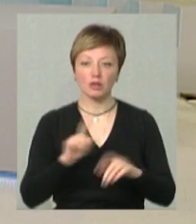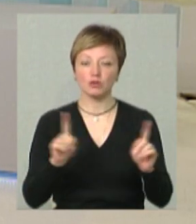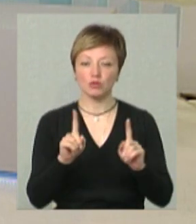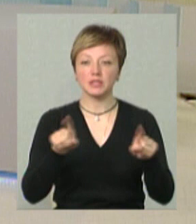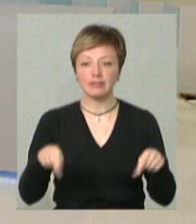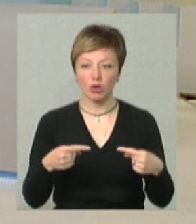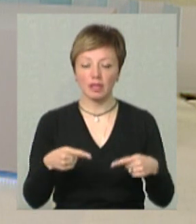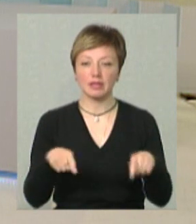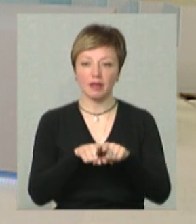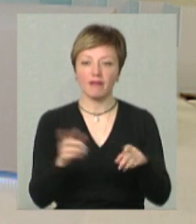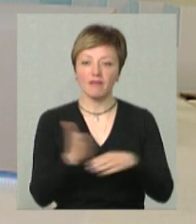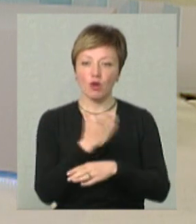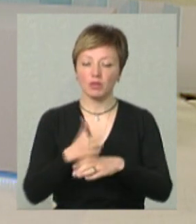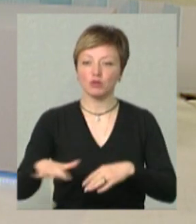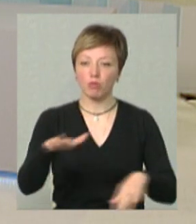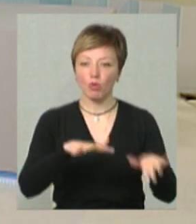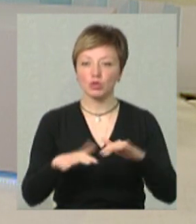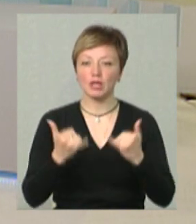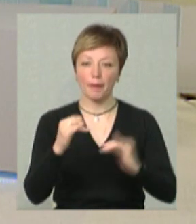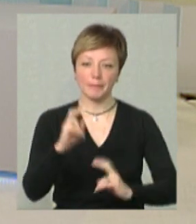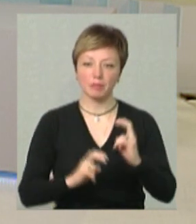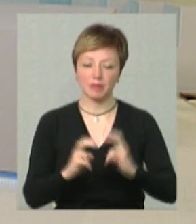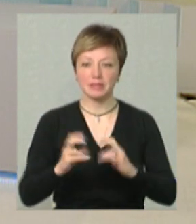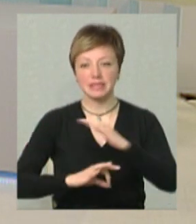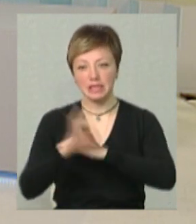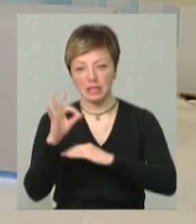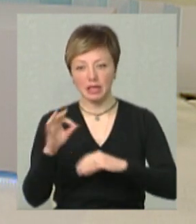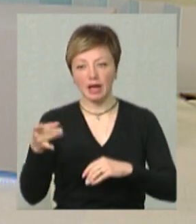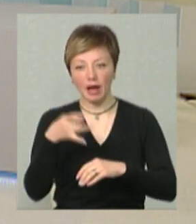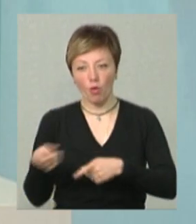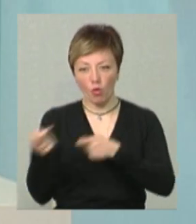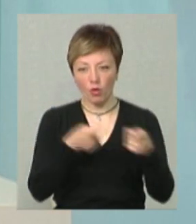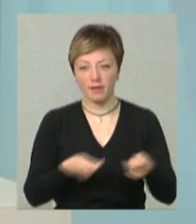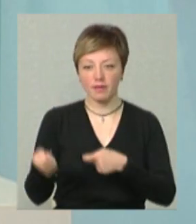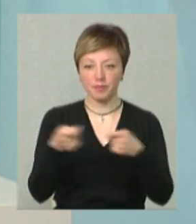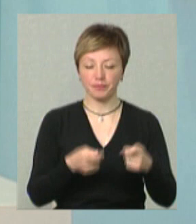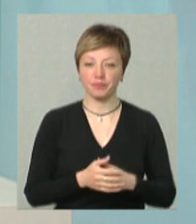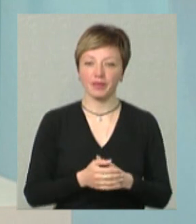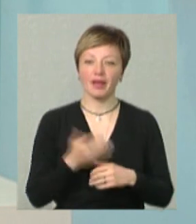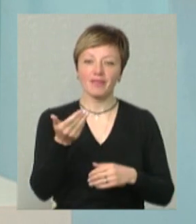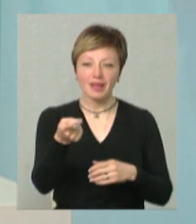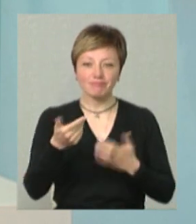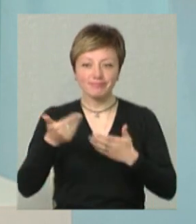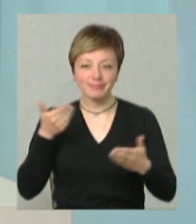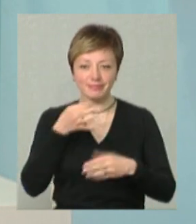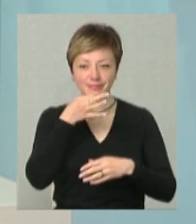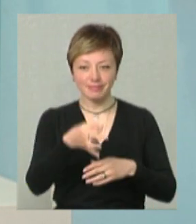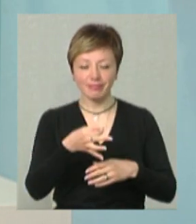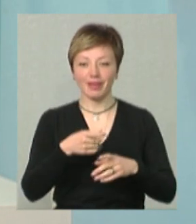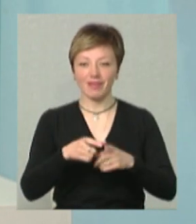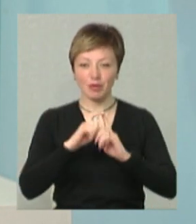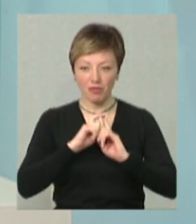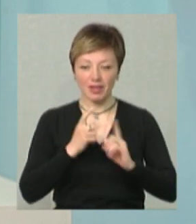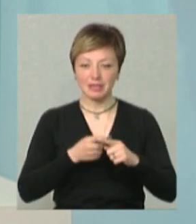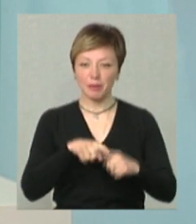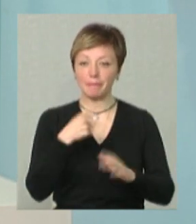створити такі виробничі площі для підприємств з Східних регіонів. Ви попередили моє запитання. Я якраз хотіла запитати